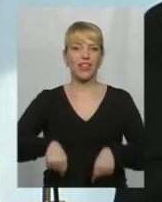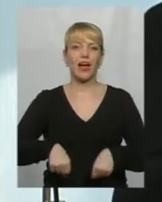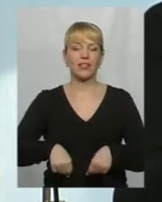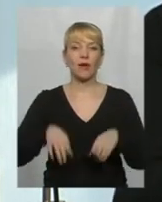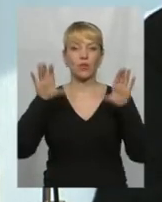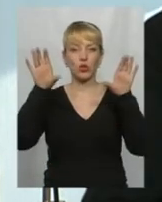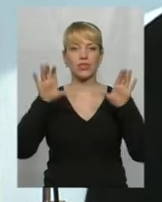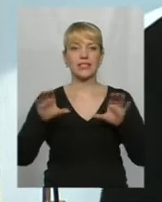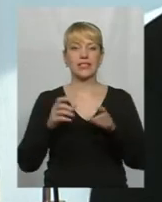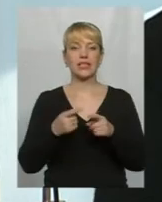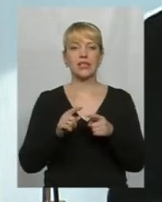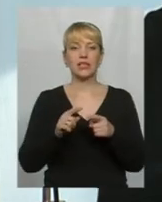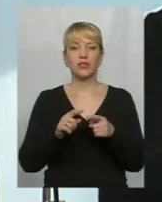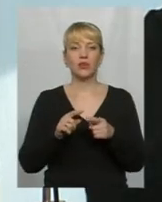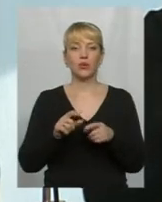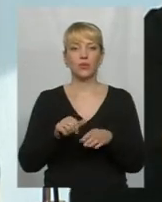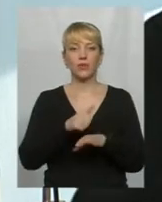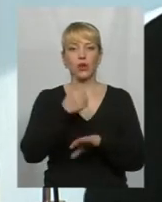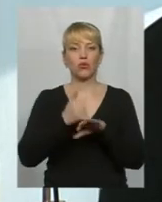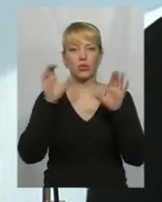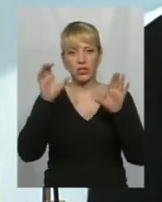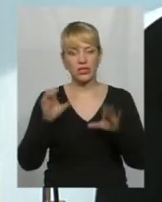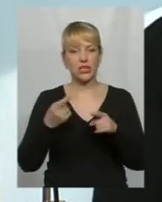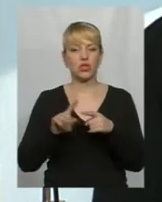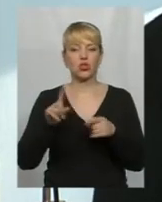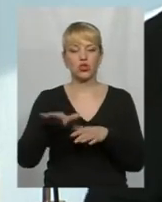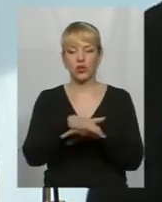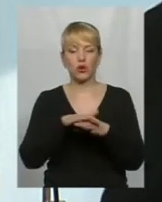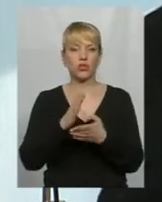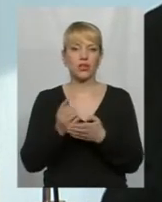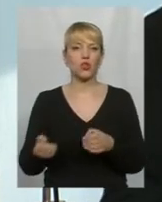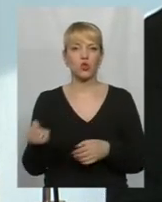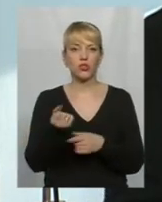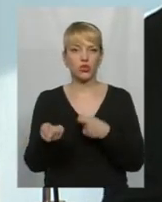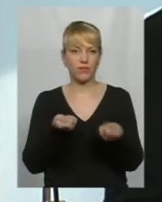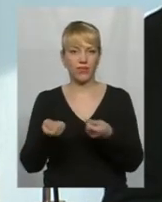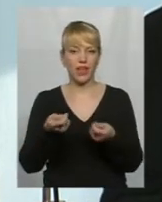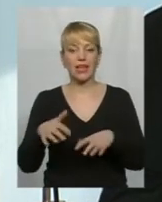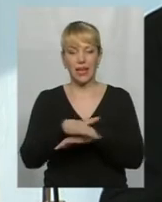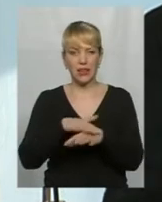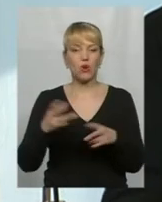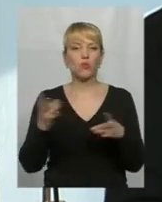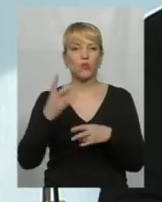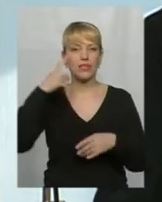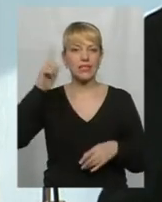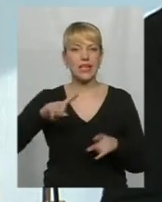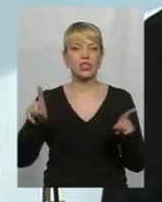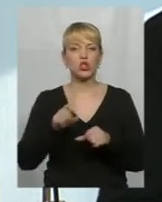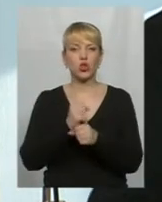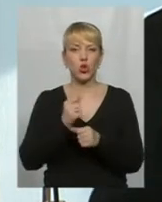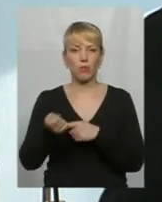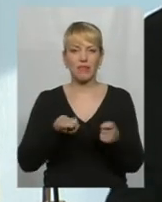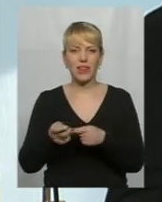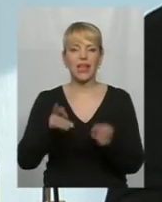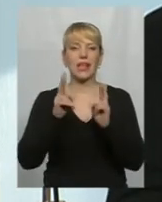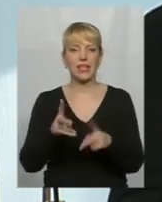конституційного закону, статті Конституції про те, що народ є носієм влади у нас. Народ повинен знати, що робить влада, як